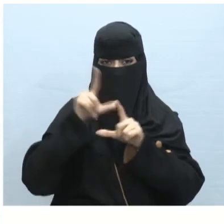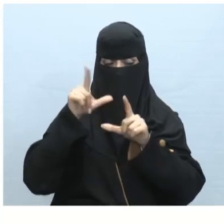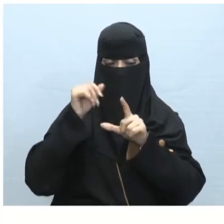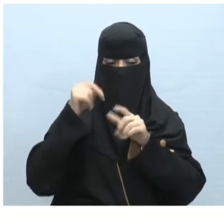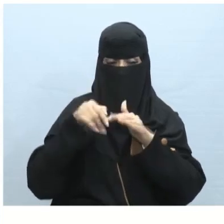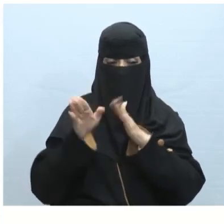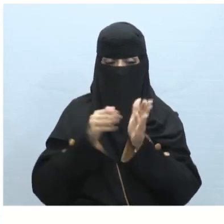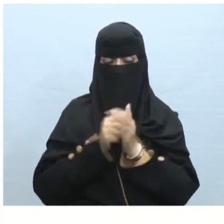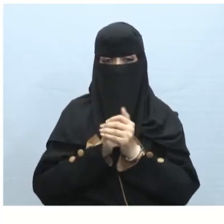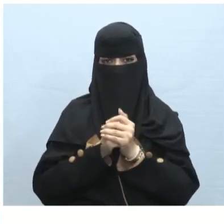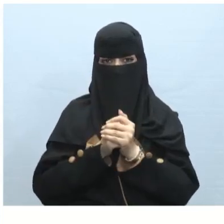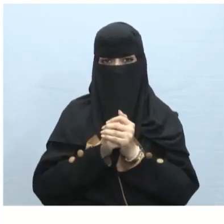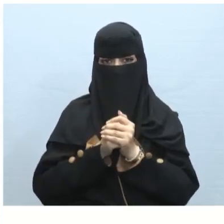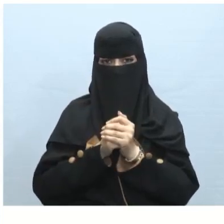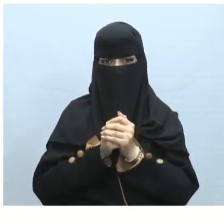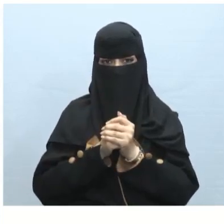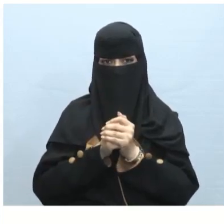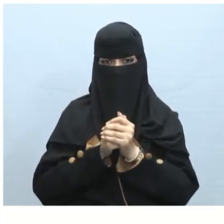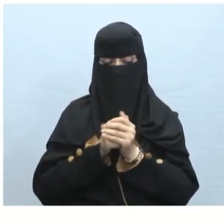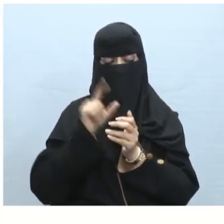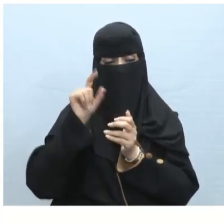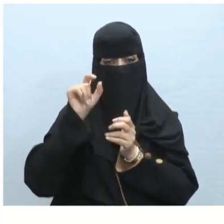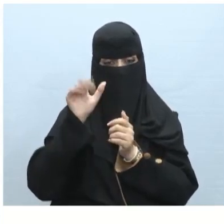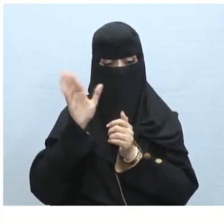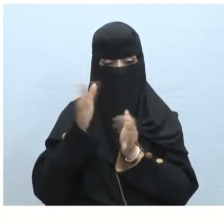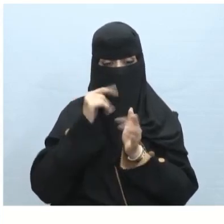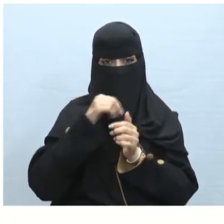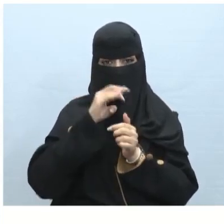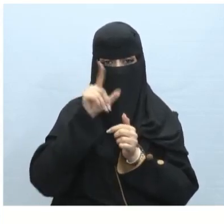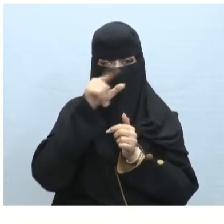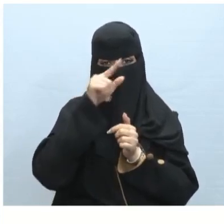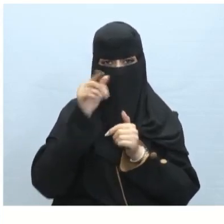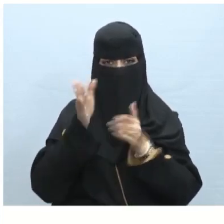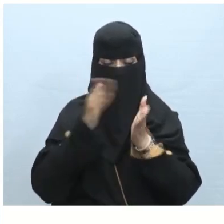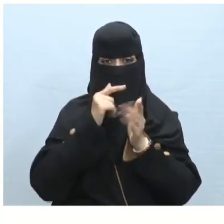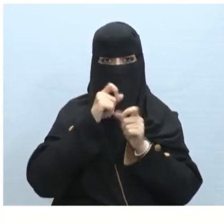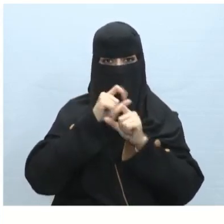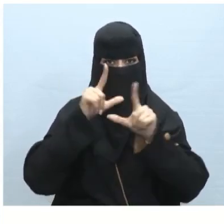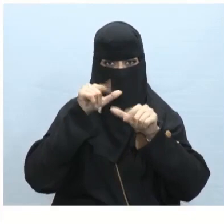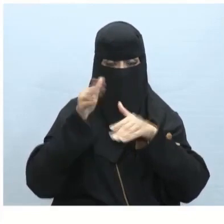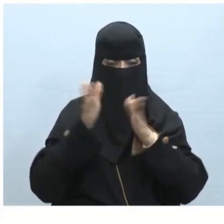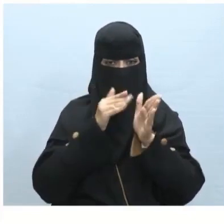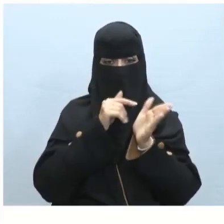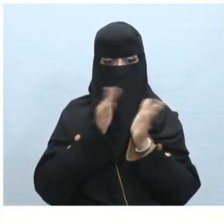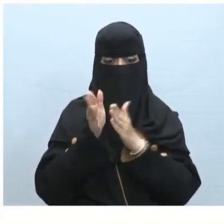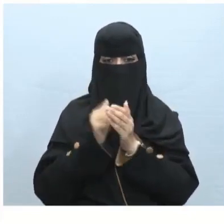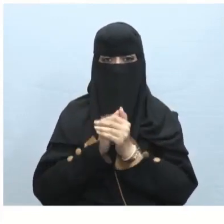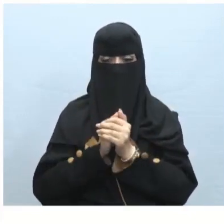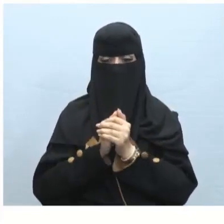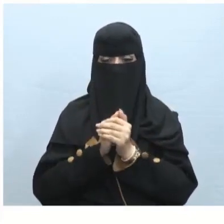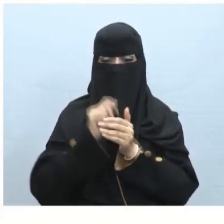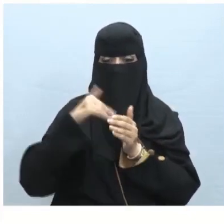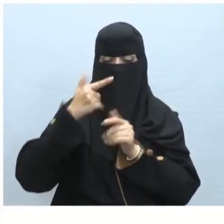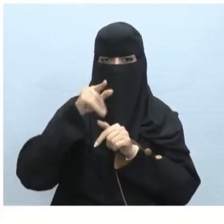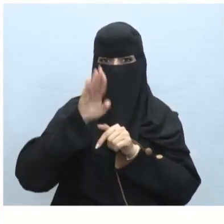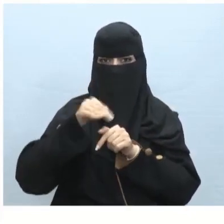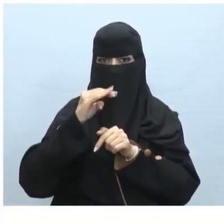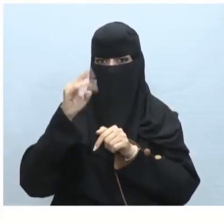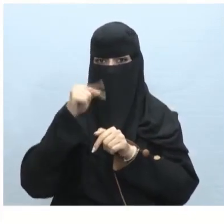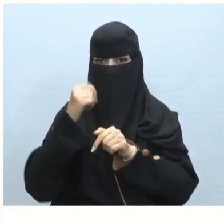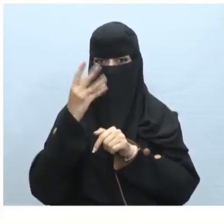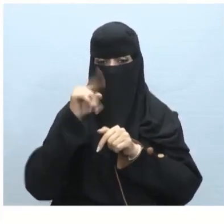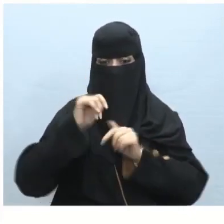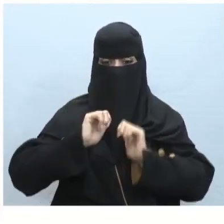الصورة أو اختفائها تدريجيا أحسنت الإجابة خاطئة بل يوضح تأثير الحركة ذلك الجملة الرابعة